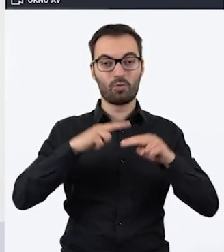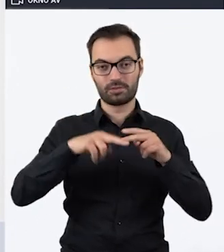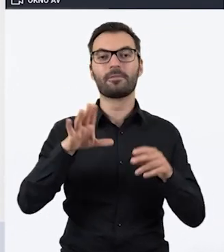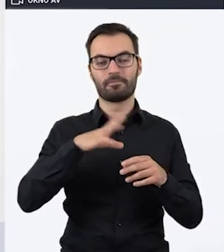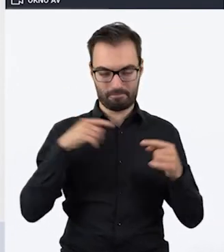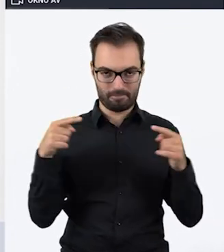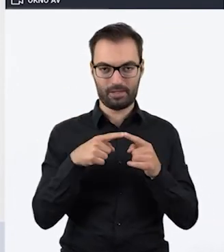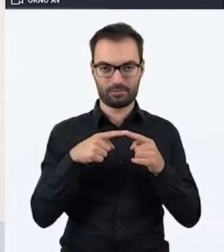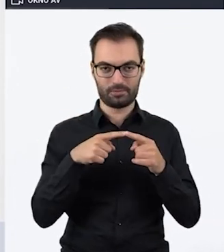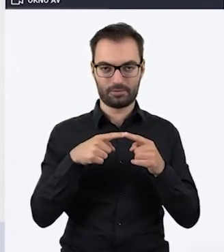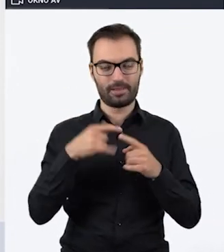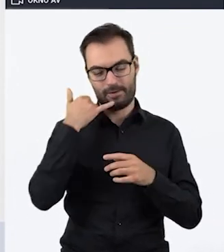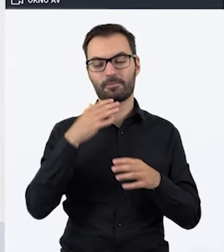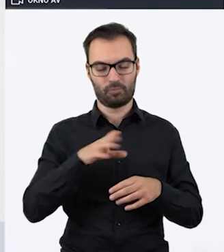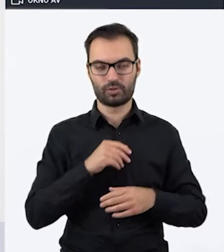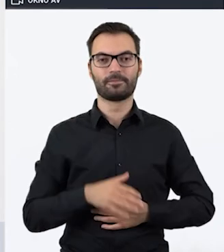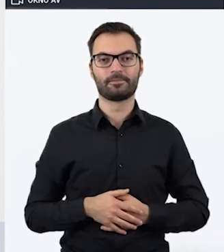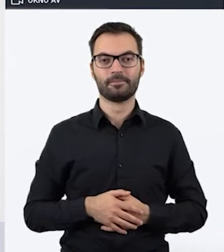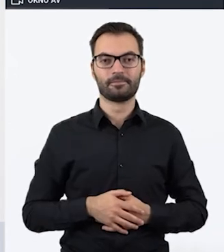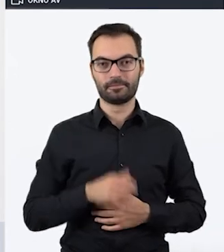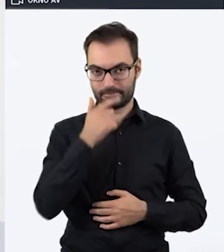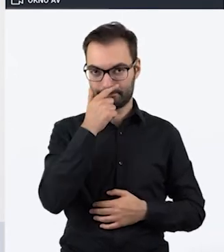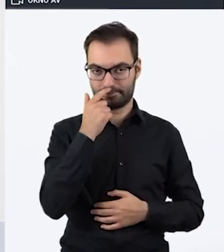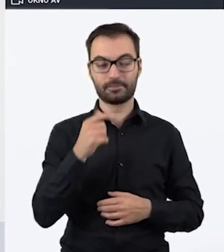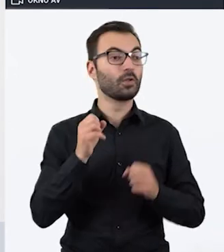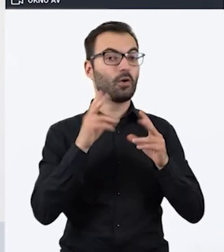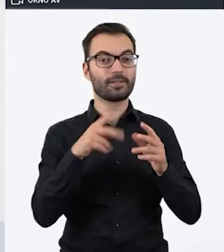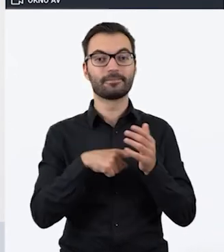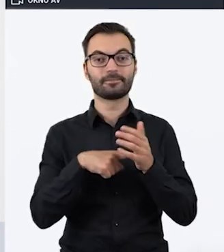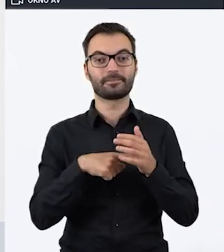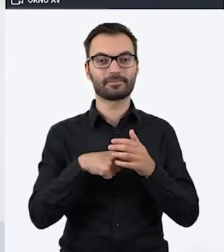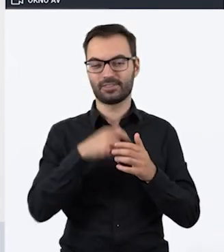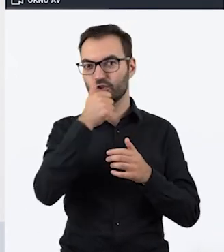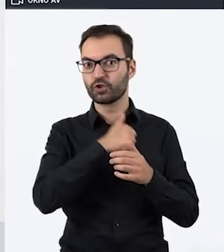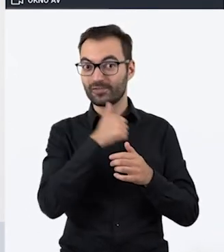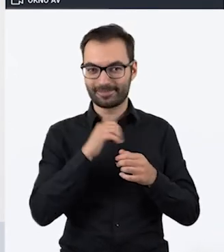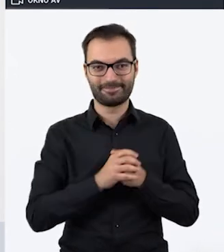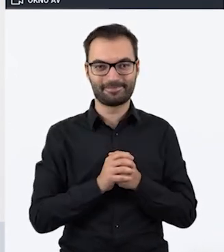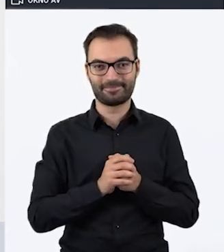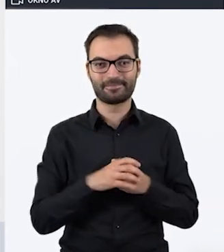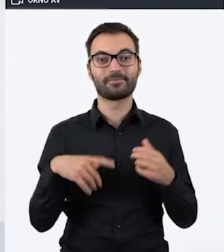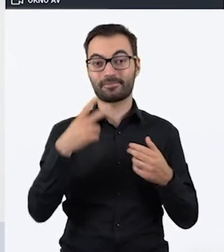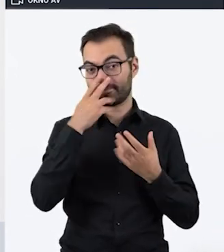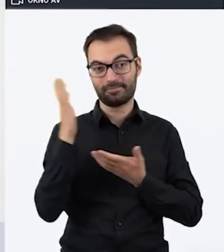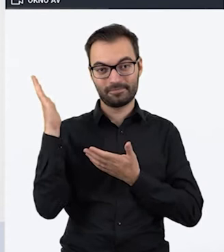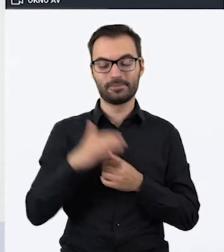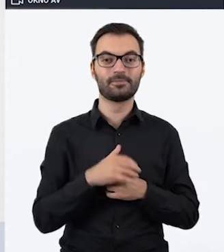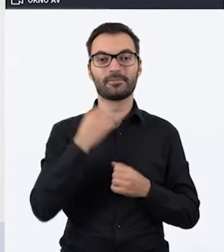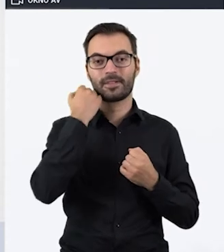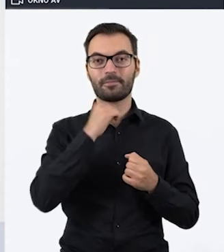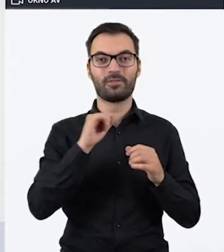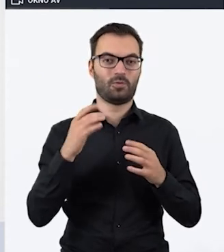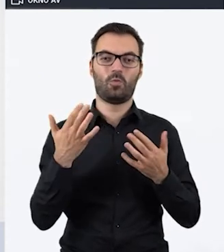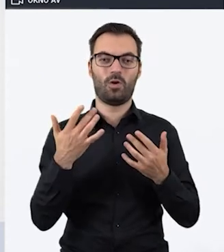będzie działać na telefonie. Dobrze. Czyli jeżeli chodzi o ten generator szyfrów, to tutaj widzą Państwo, że